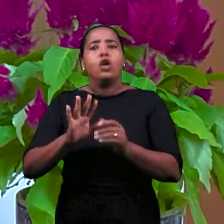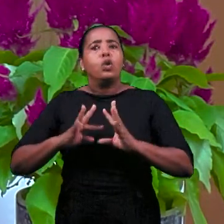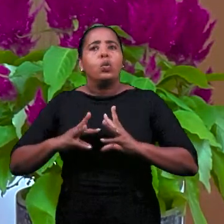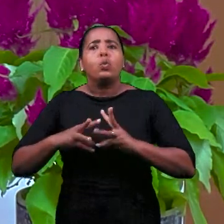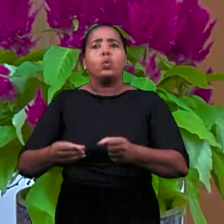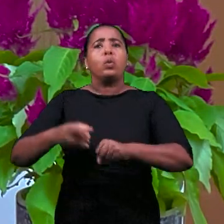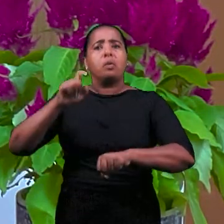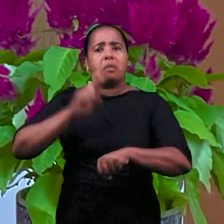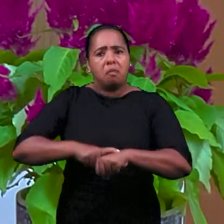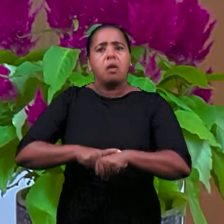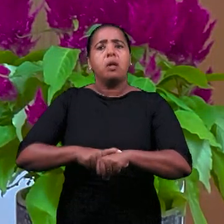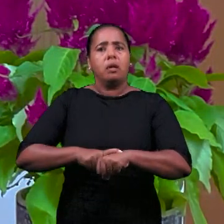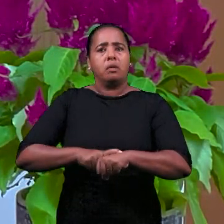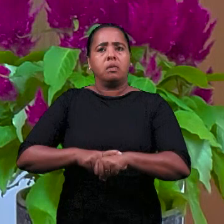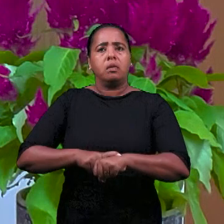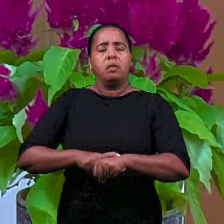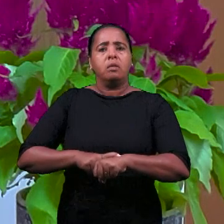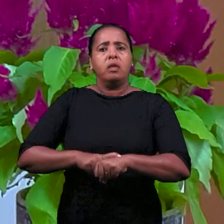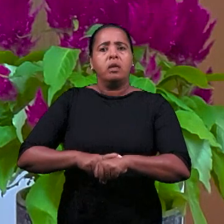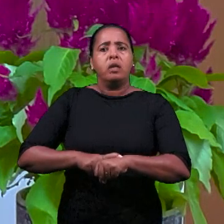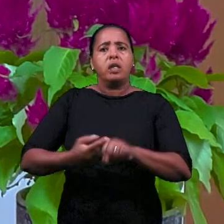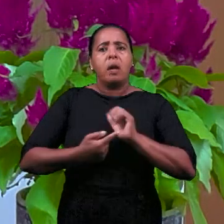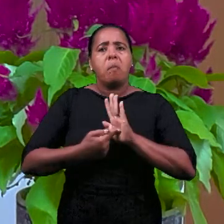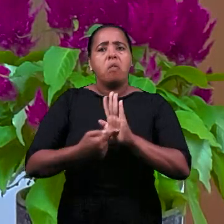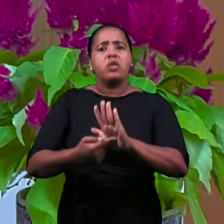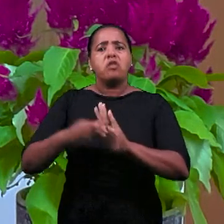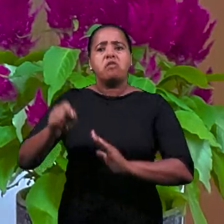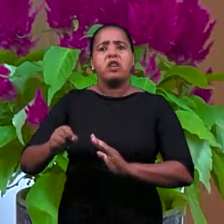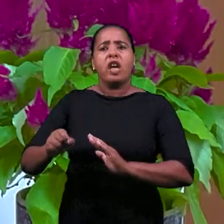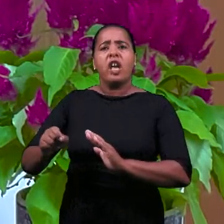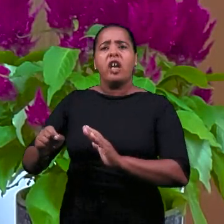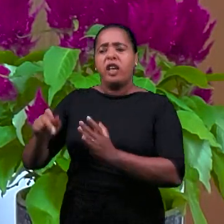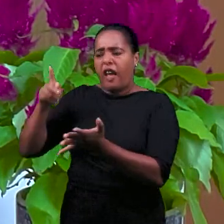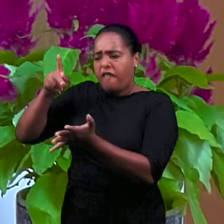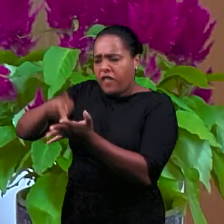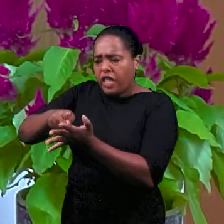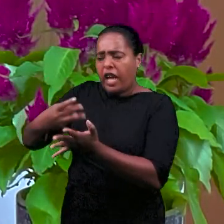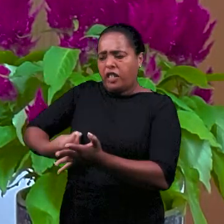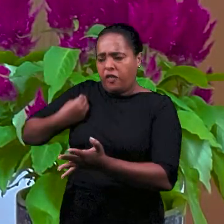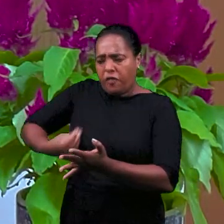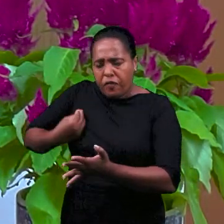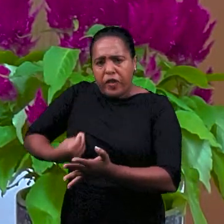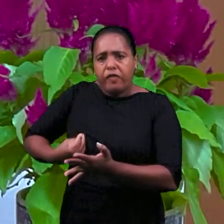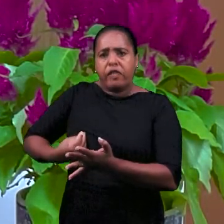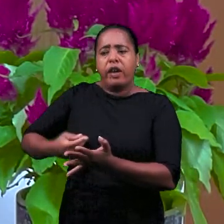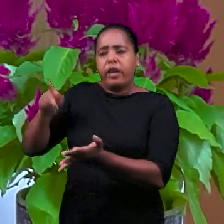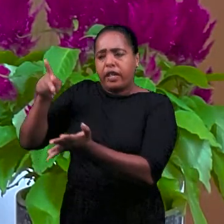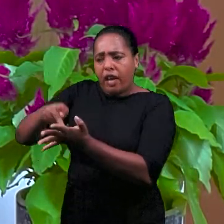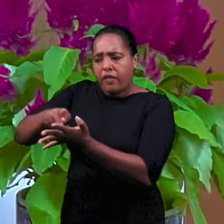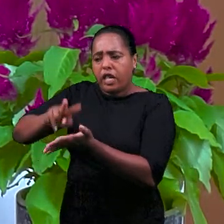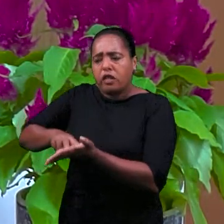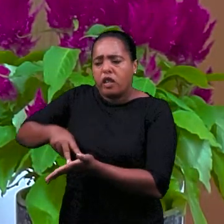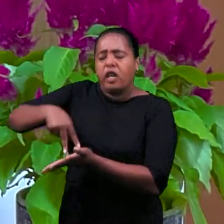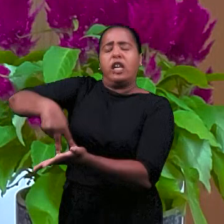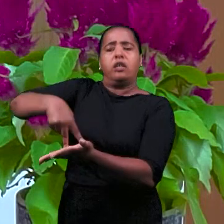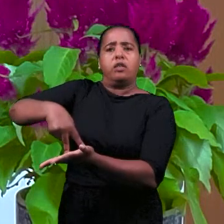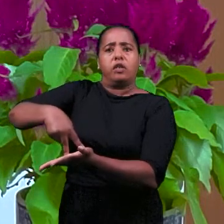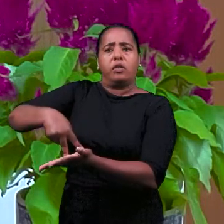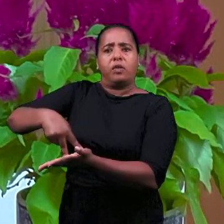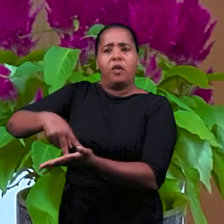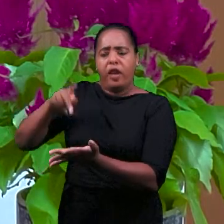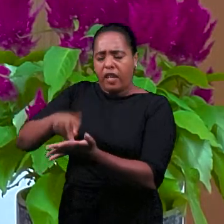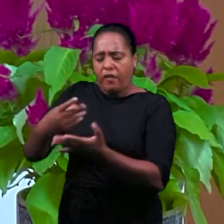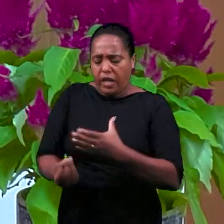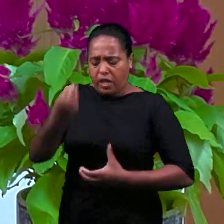в это время постоянно, что истина жива, что истина воскресла, что истина